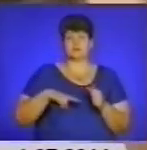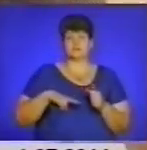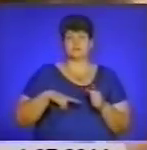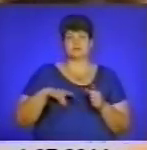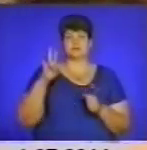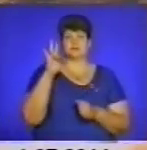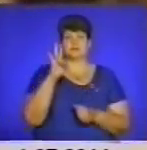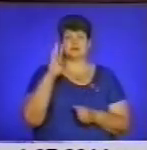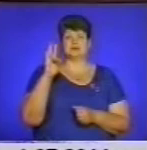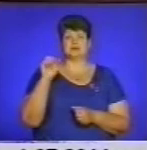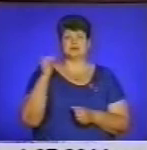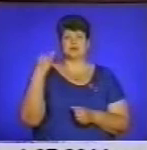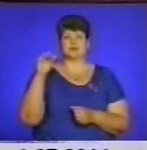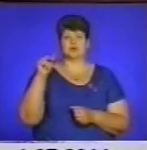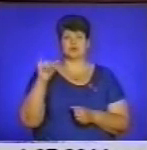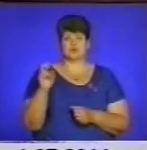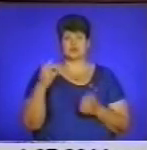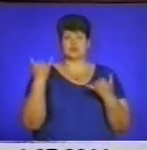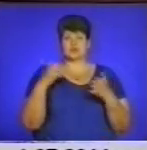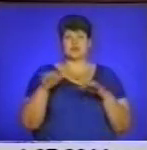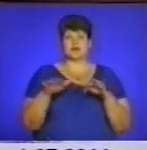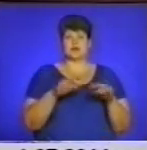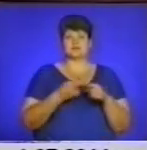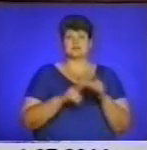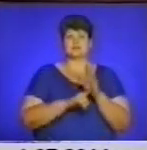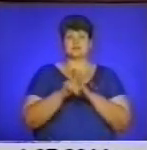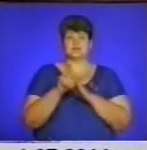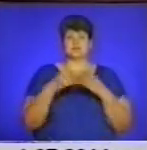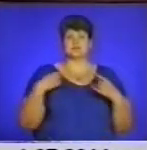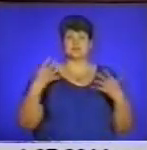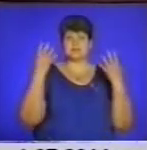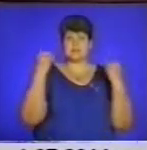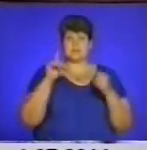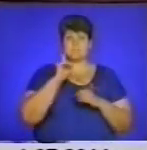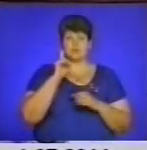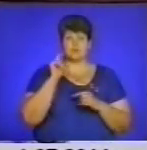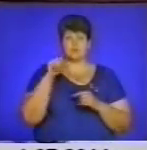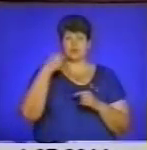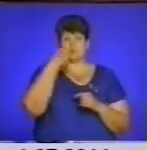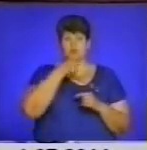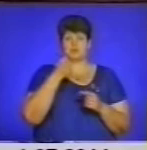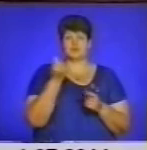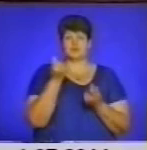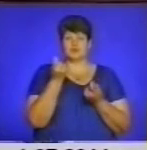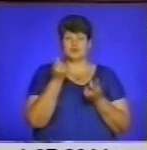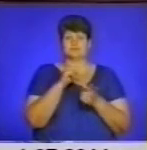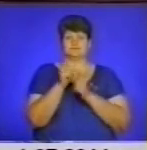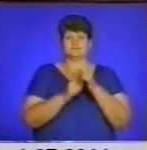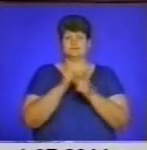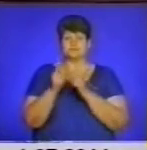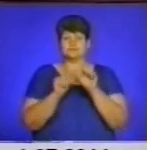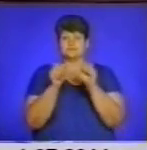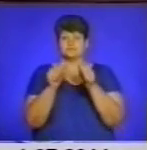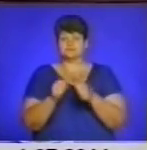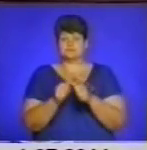Наталія Найчук. Сьогоднішня акція – фактично старт святкування Дня молоді. Цього року він дещо змінений, формат, адже